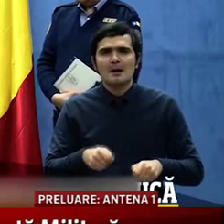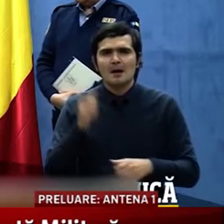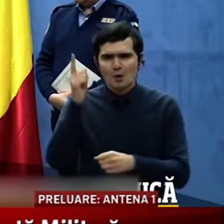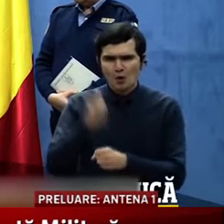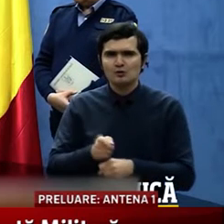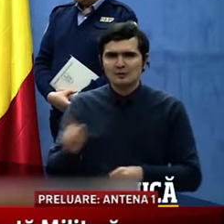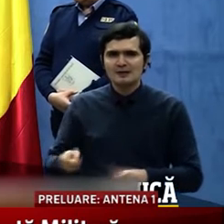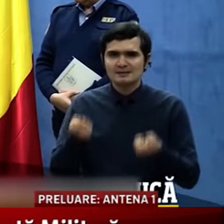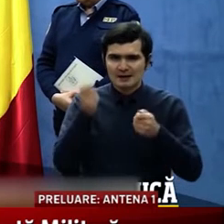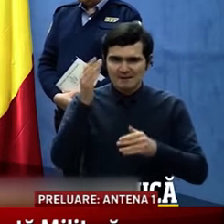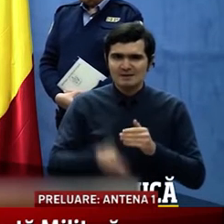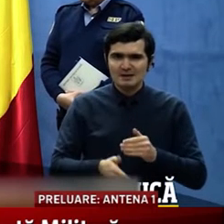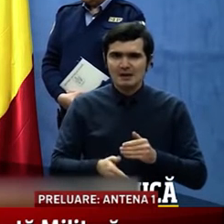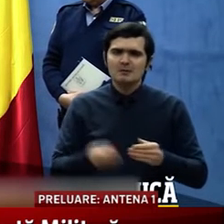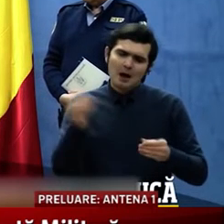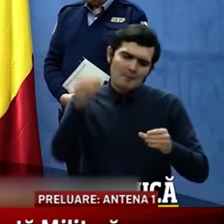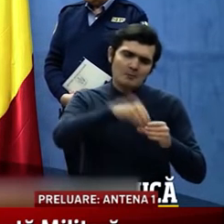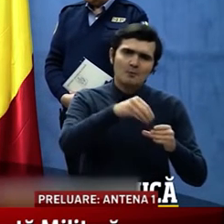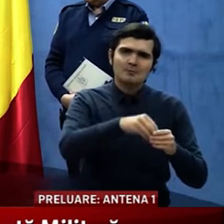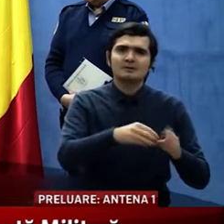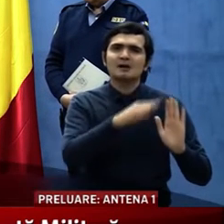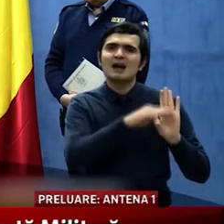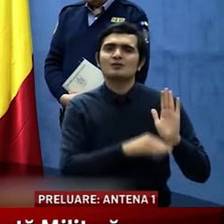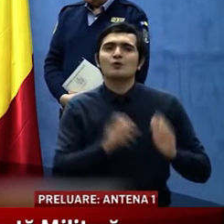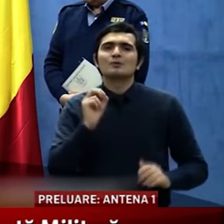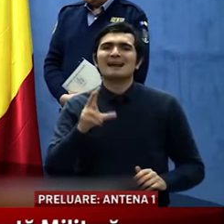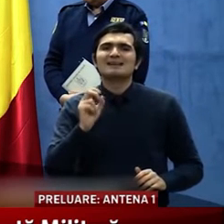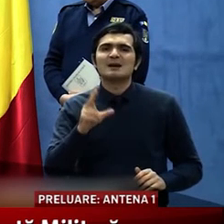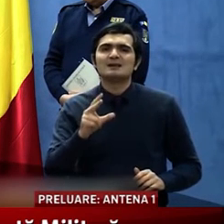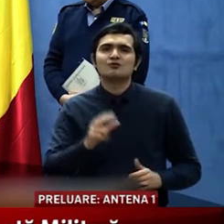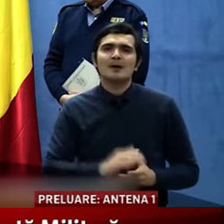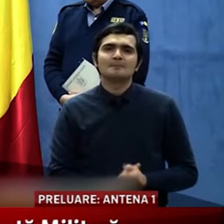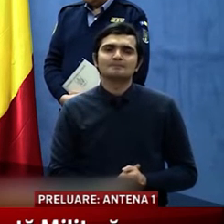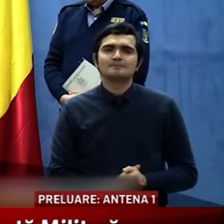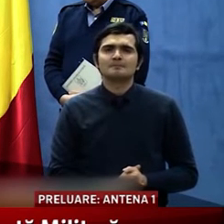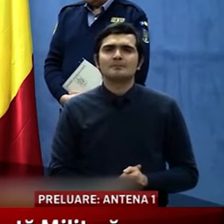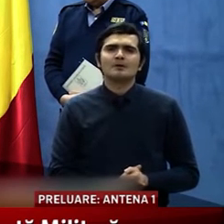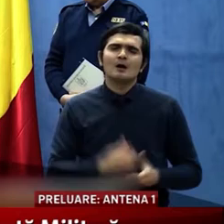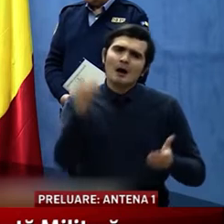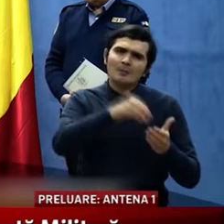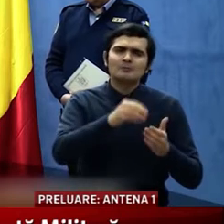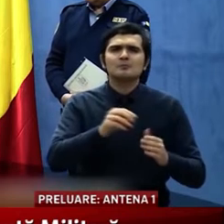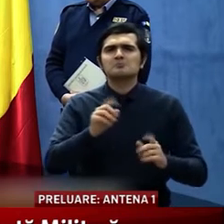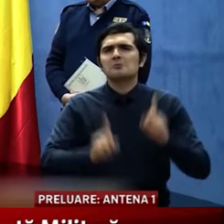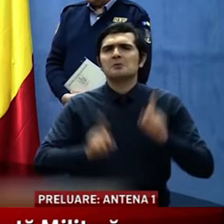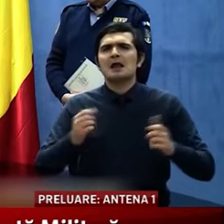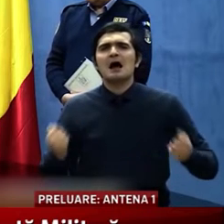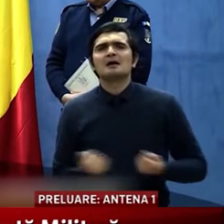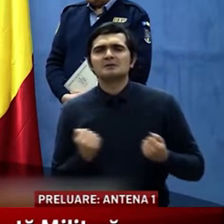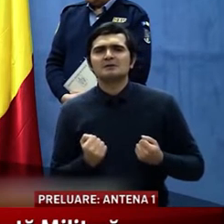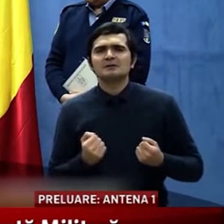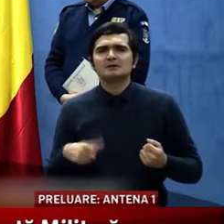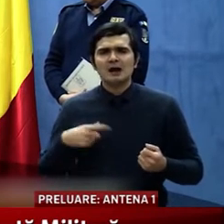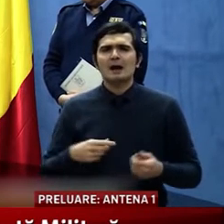ordonanței, am mai cuprins la articolul 13 unele activități permise